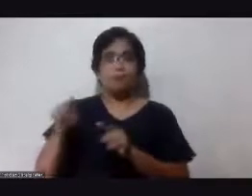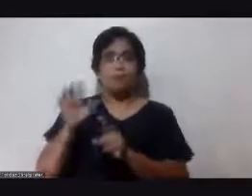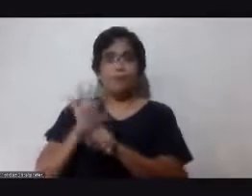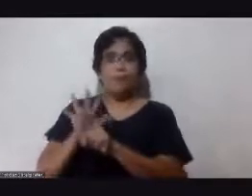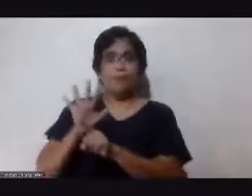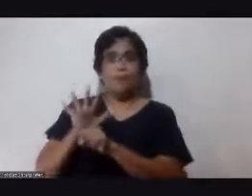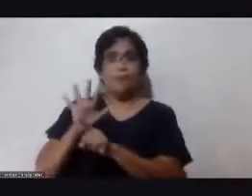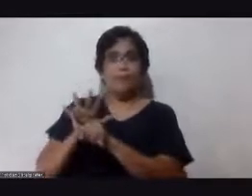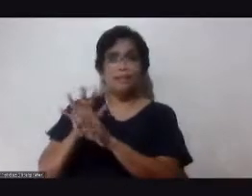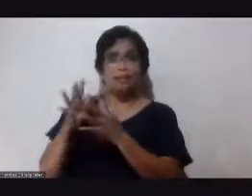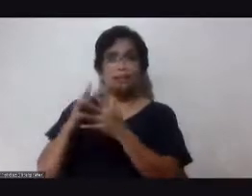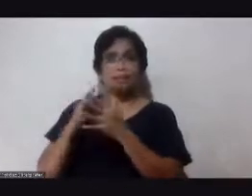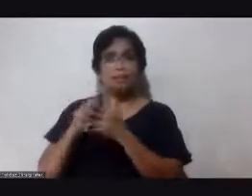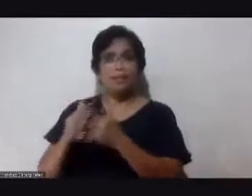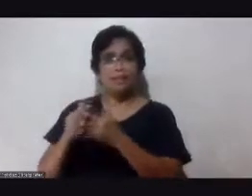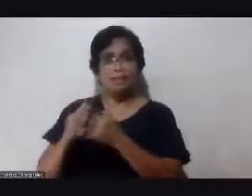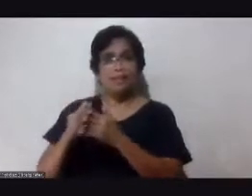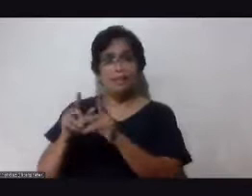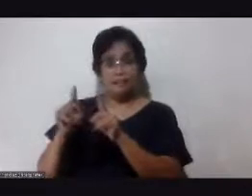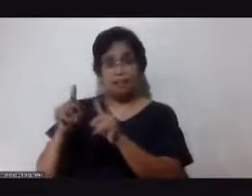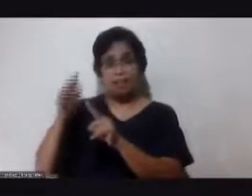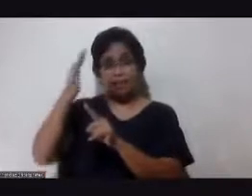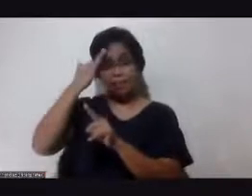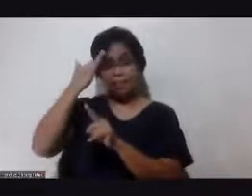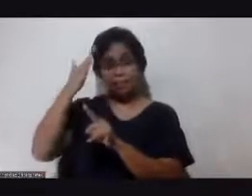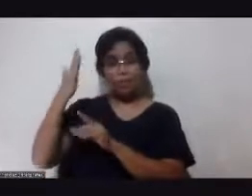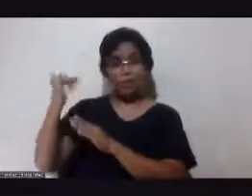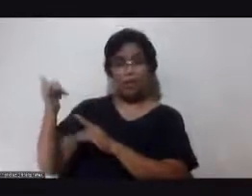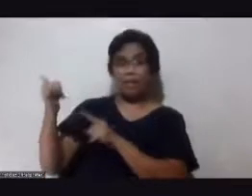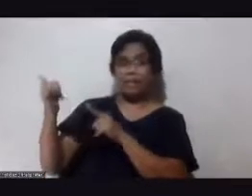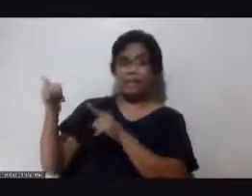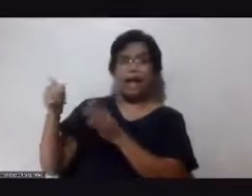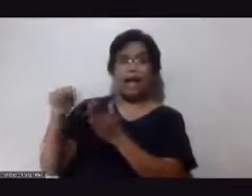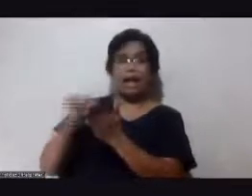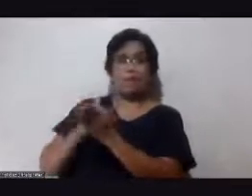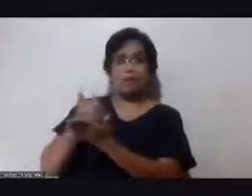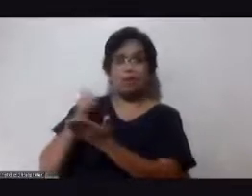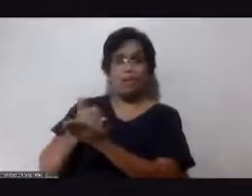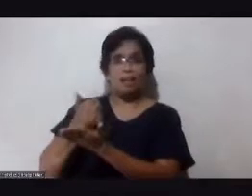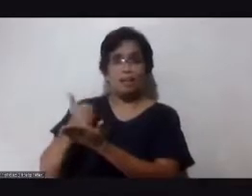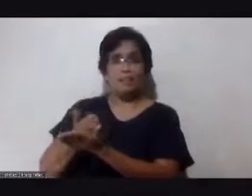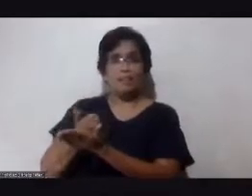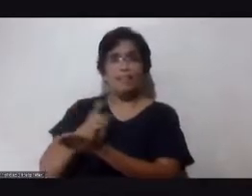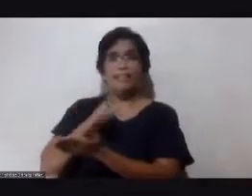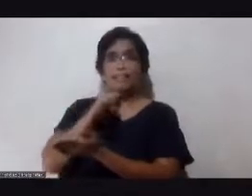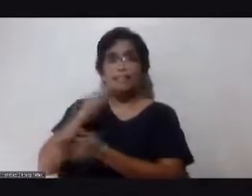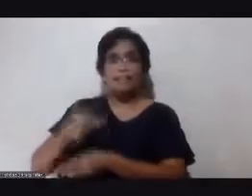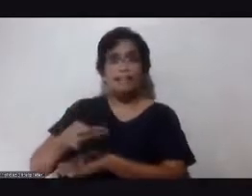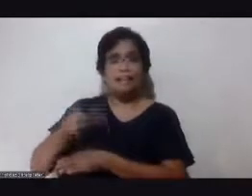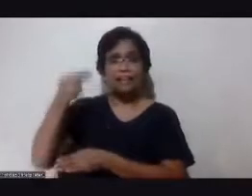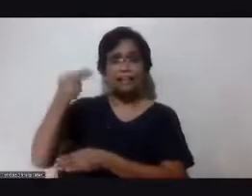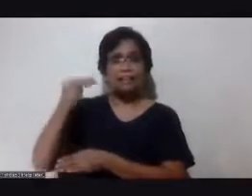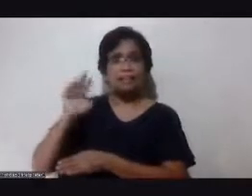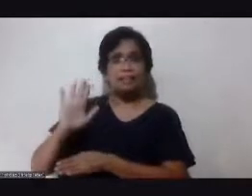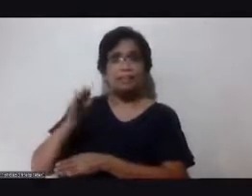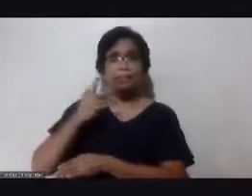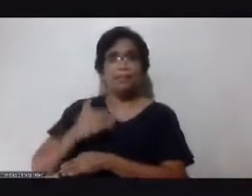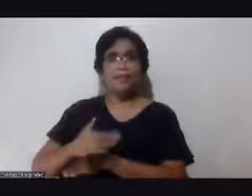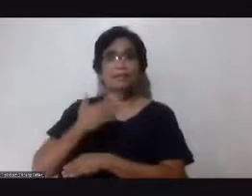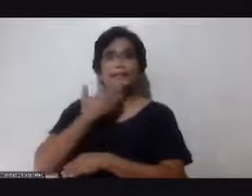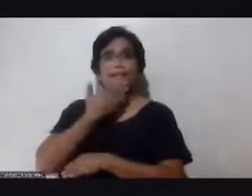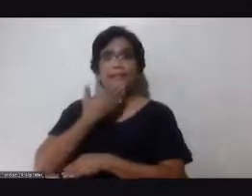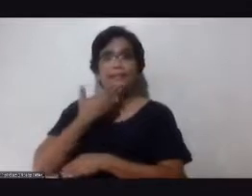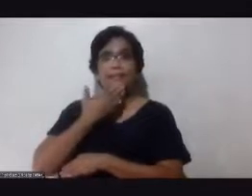Amerika at alam ko bakit kasi ang avocado hindi nakakataas ng inyong blood sugar